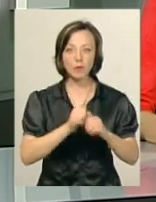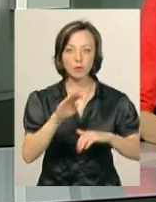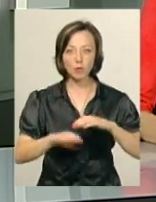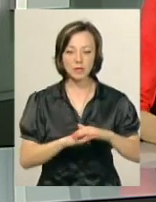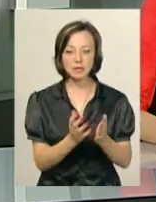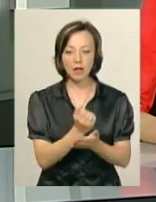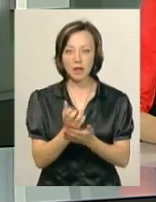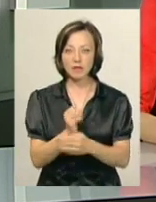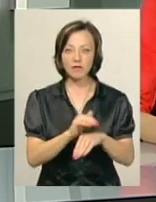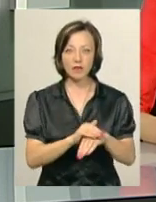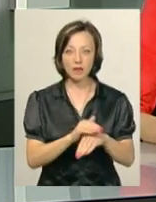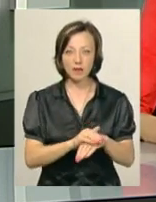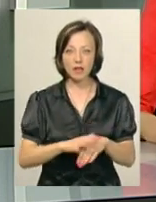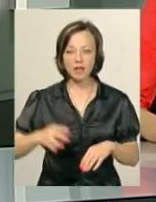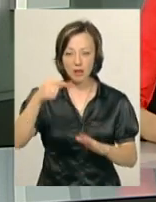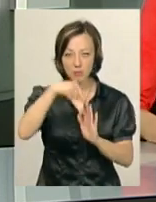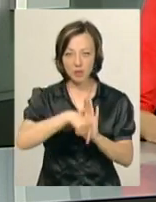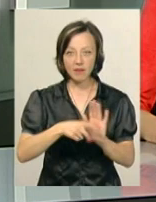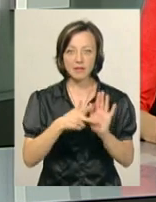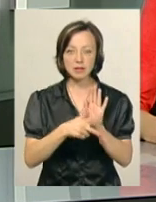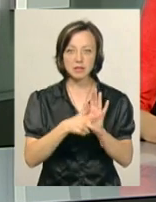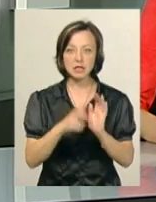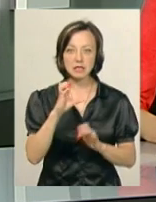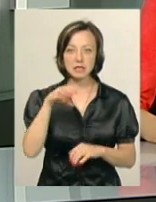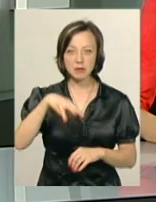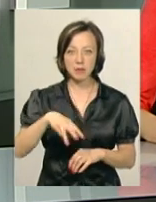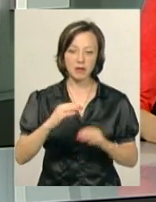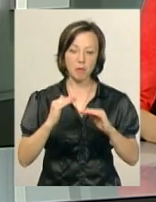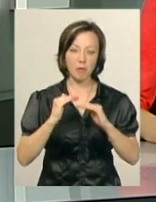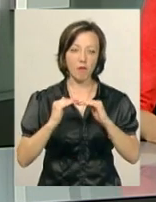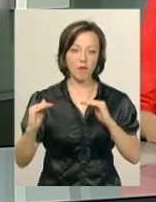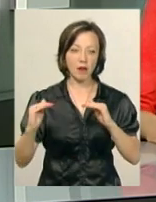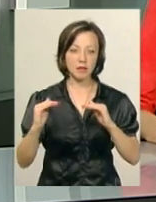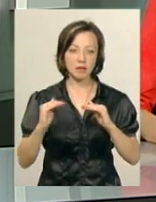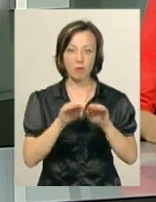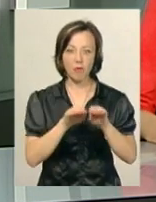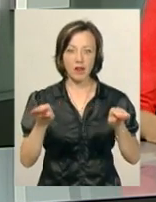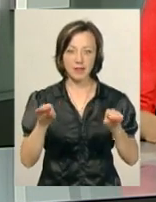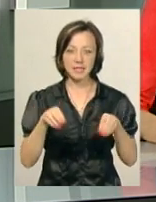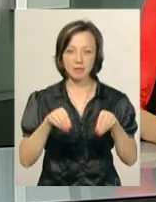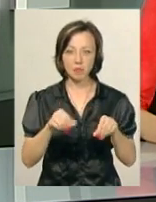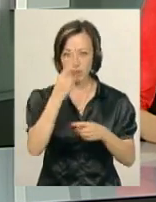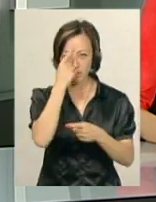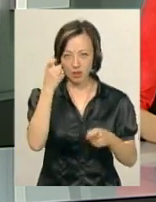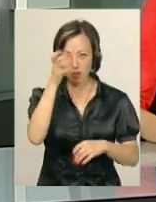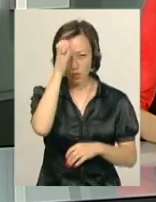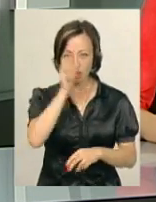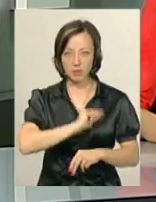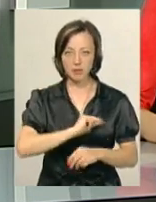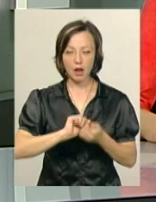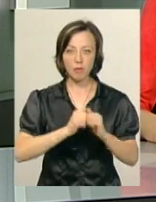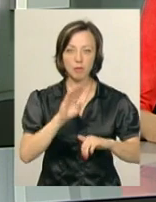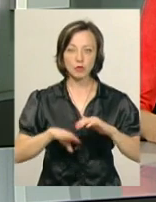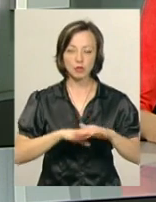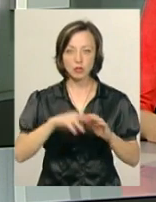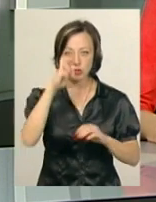Знахідки виявили на кострищі на глибині 80 см від поверхні землі. Про це повідомив провідний науковий співробітник Кам'янець